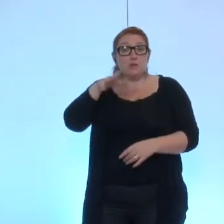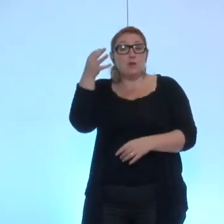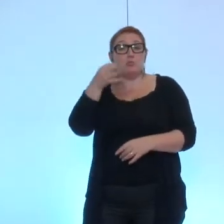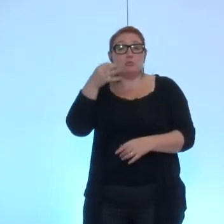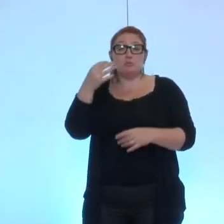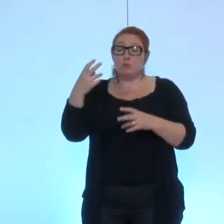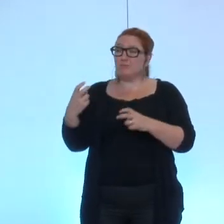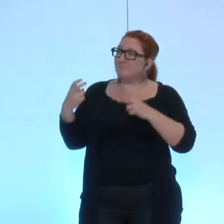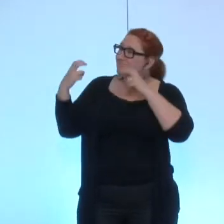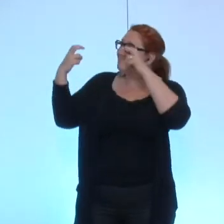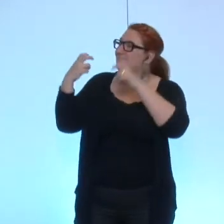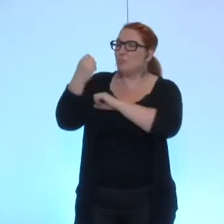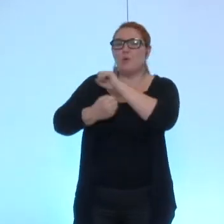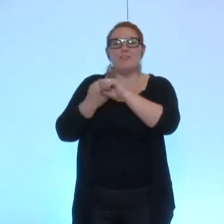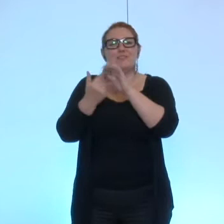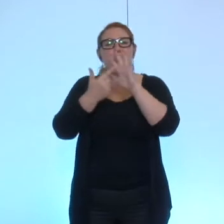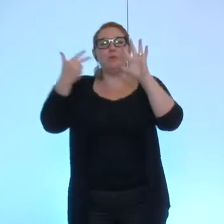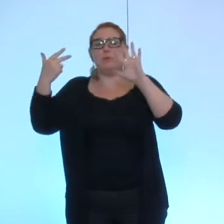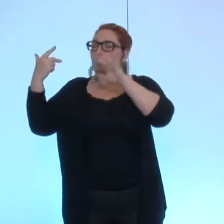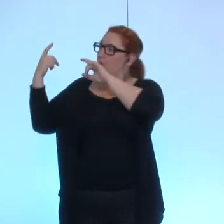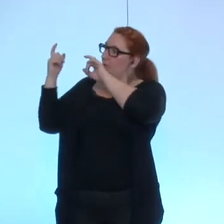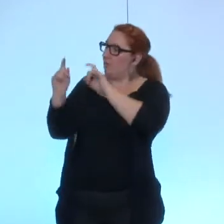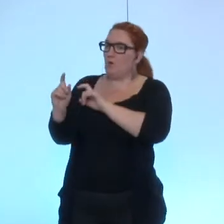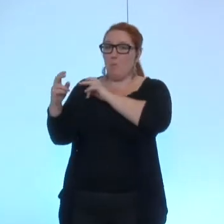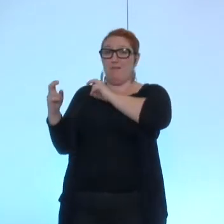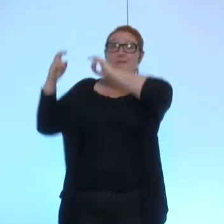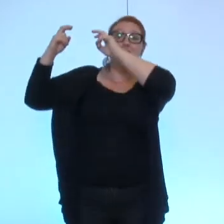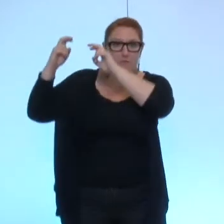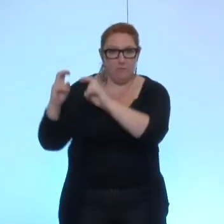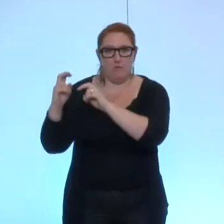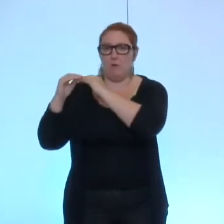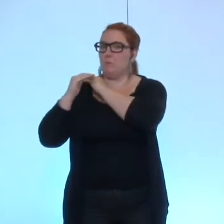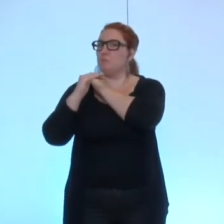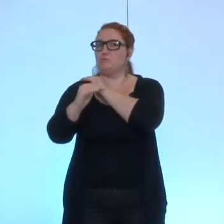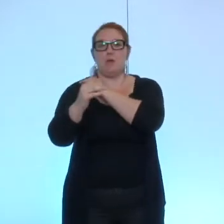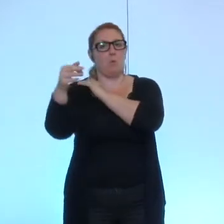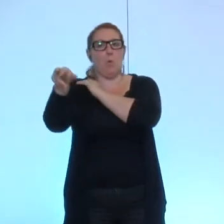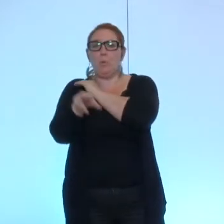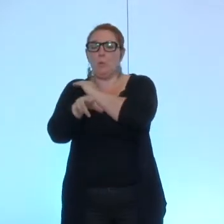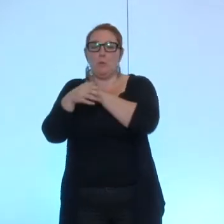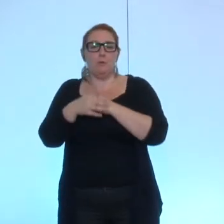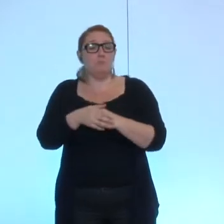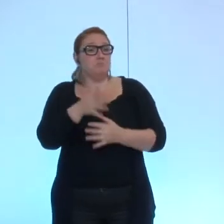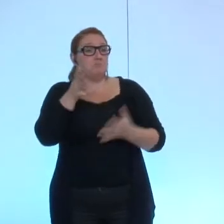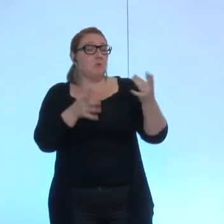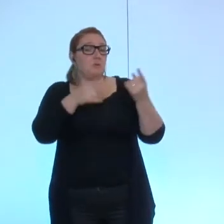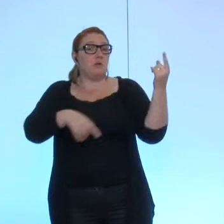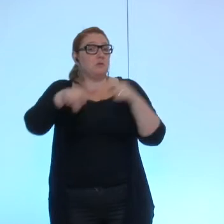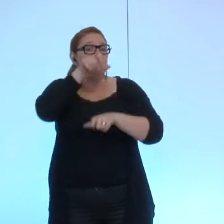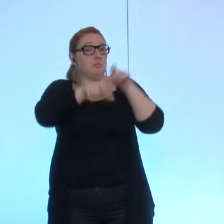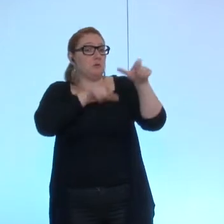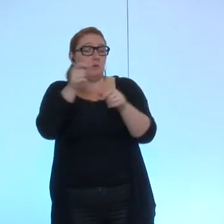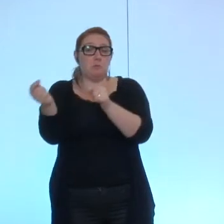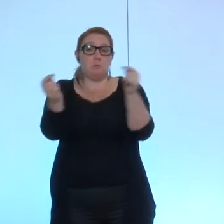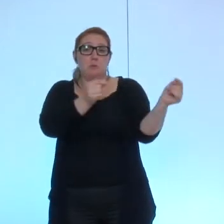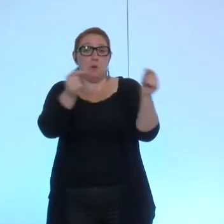été décidée en 2008 donc même si d'aucuns ont eu à certains endroits des débats